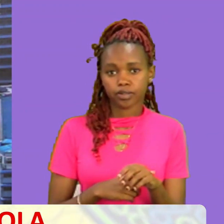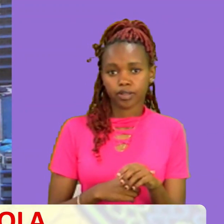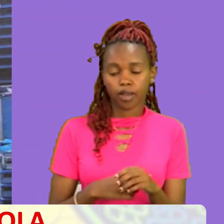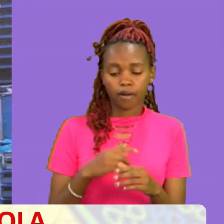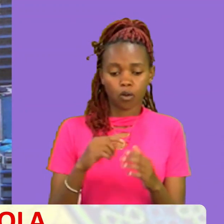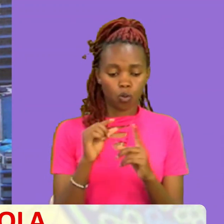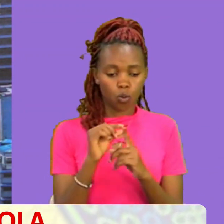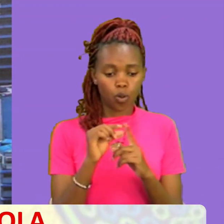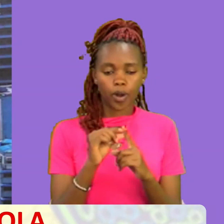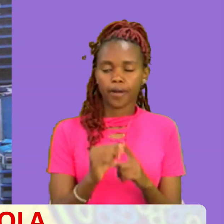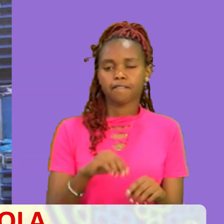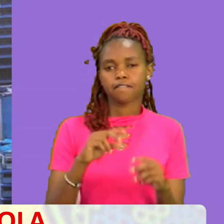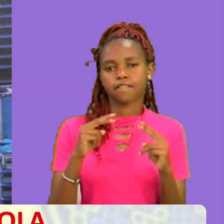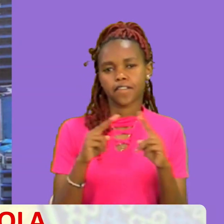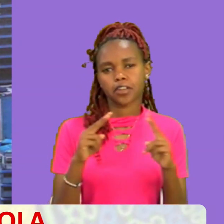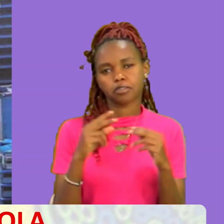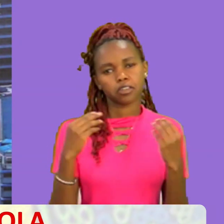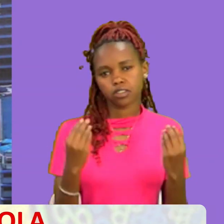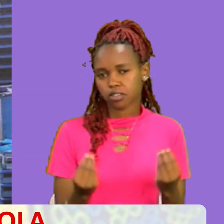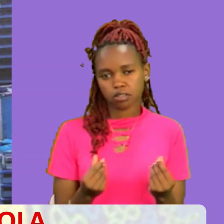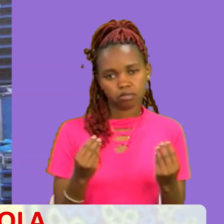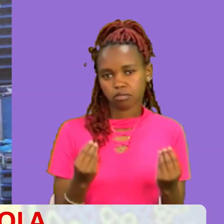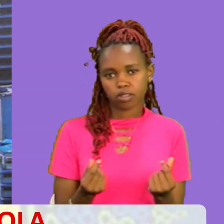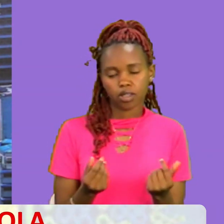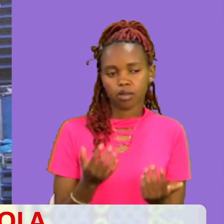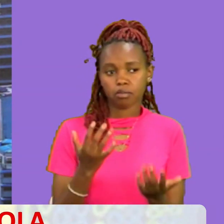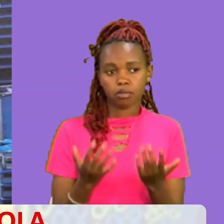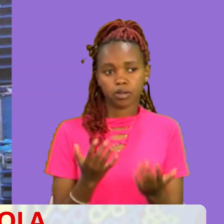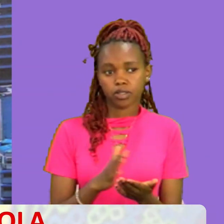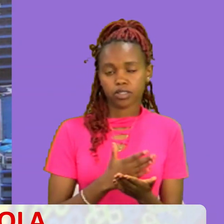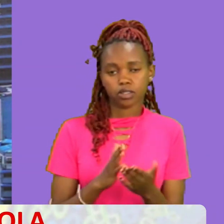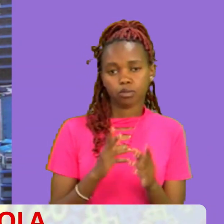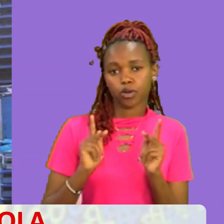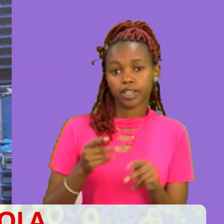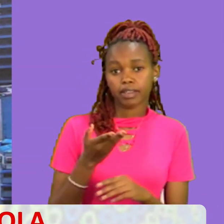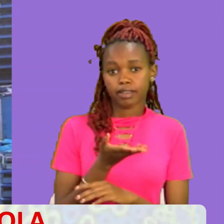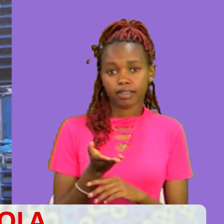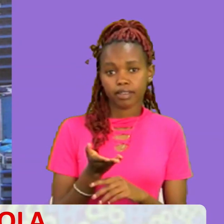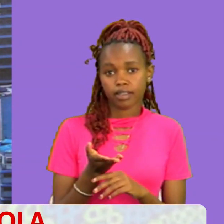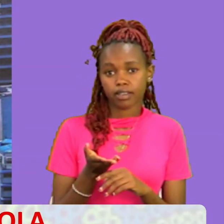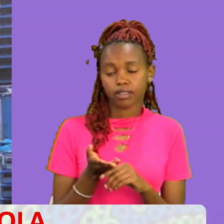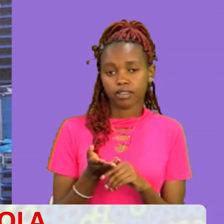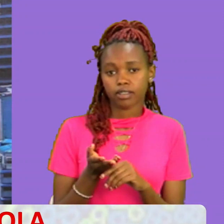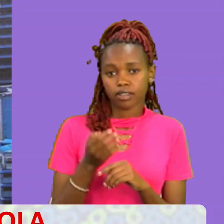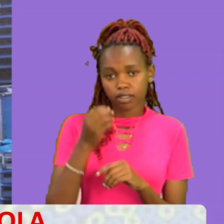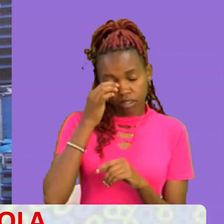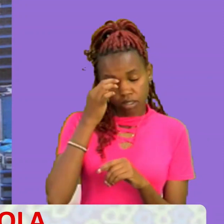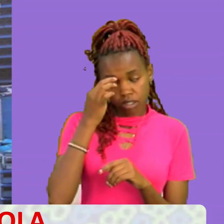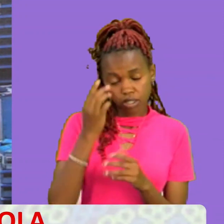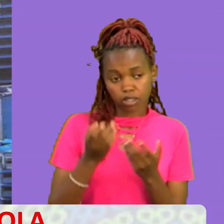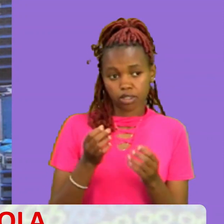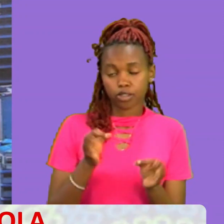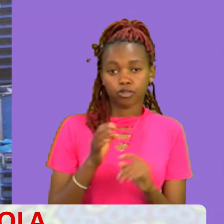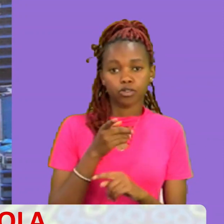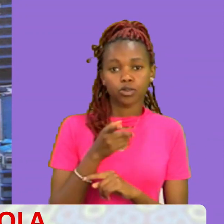simple Na inajua kwame inapo So mandiko hii Na maybe kuna mtu wapo ambayo Hei mandiko utakona zungumzia kumusu Na kama itakwaniwewe basi